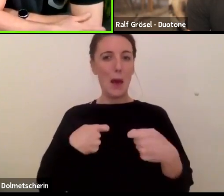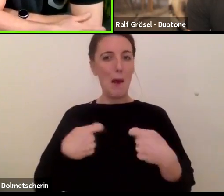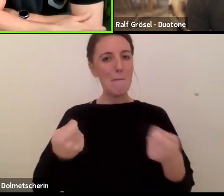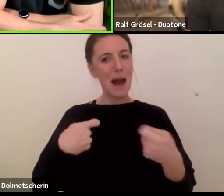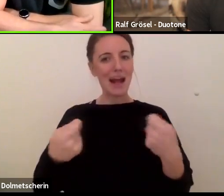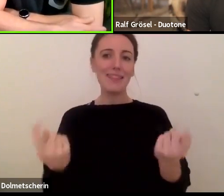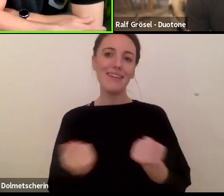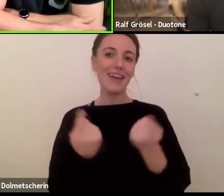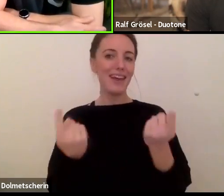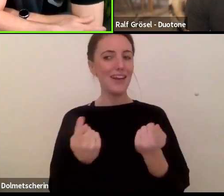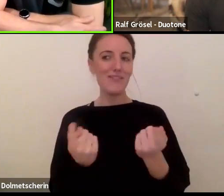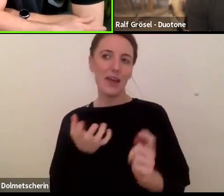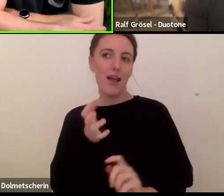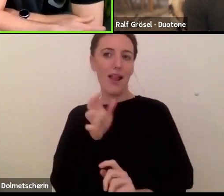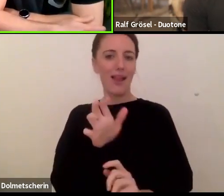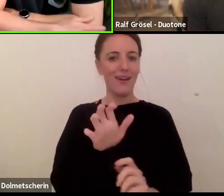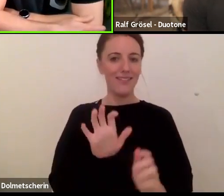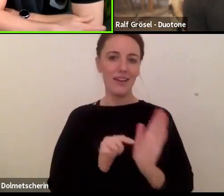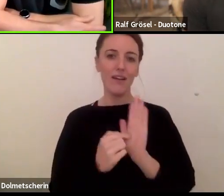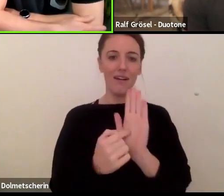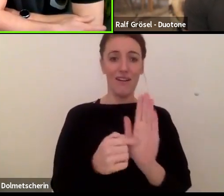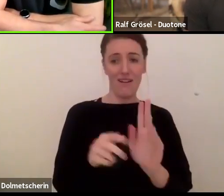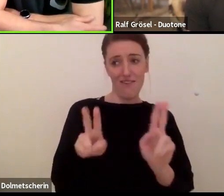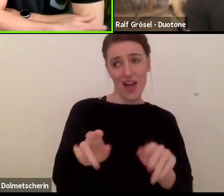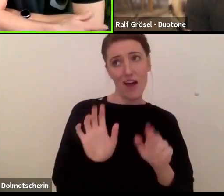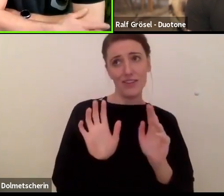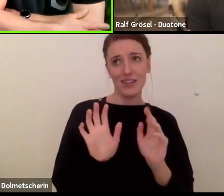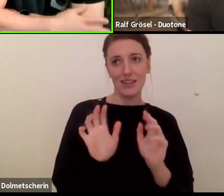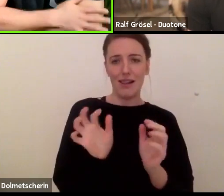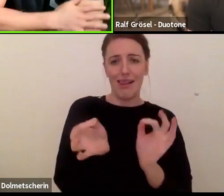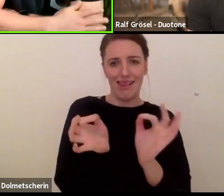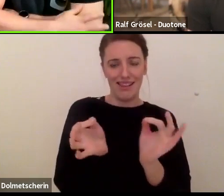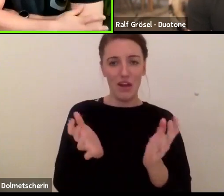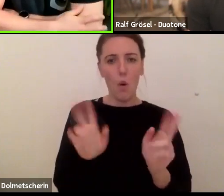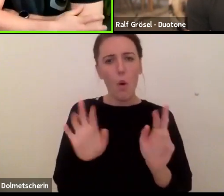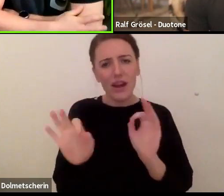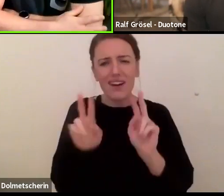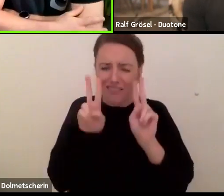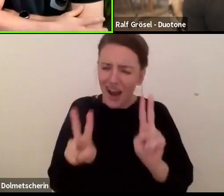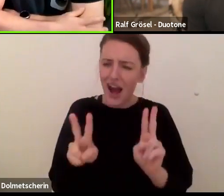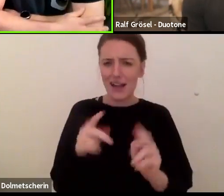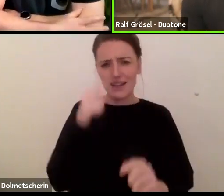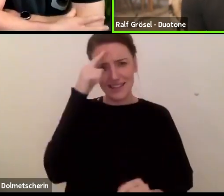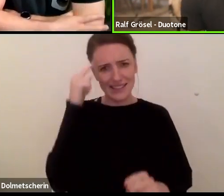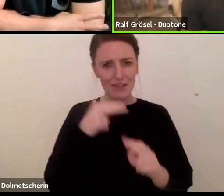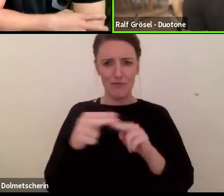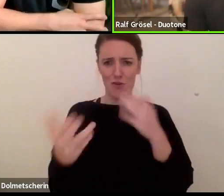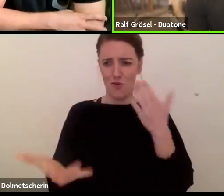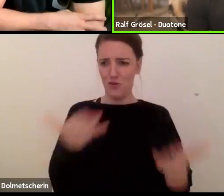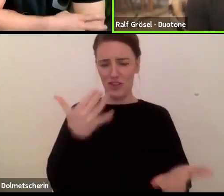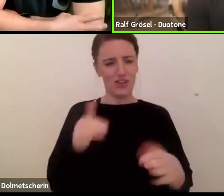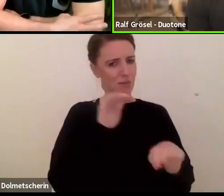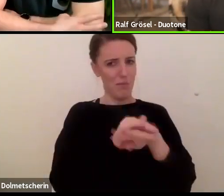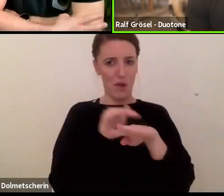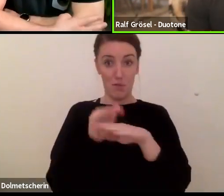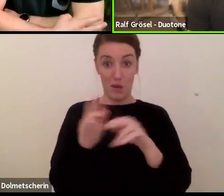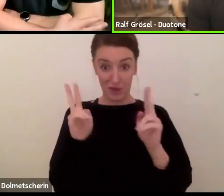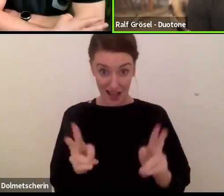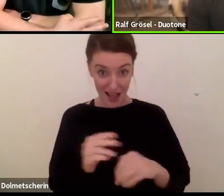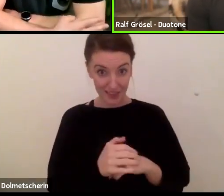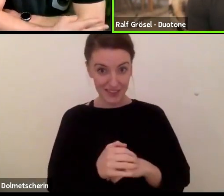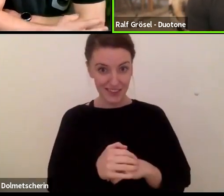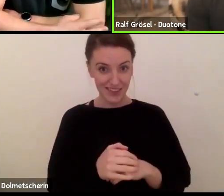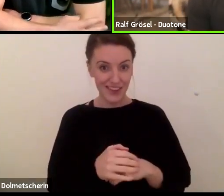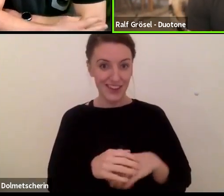Oder ist da echt ein Riesenunterschied, den du sofort spürst und der das Geld wert ist? Also ich würde mal sagen, für den